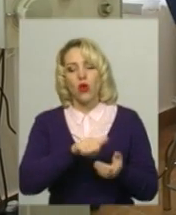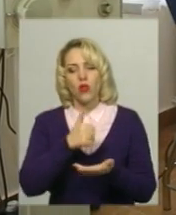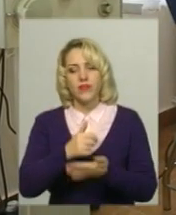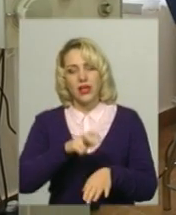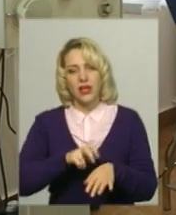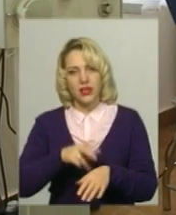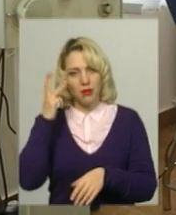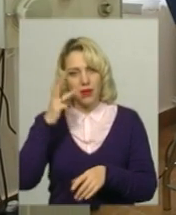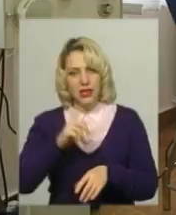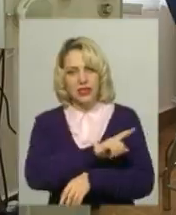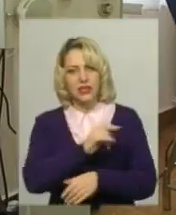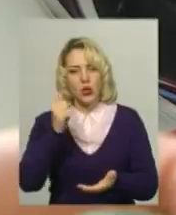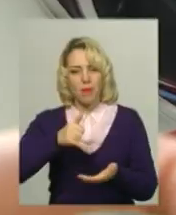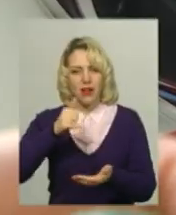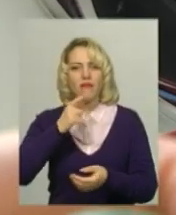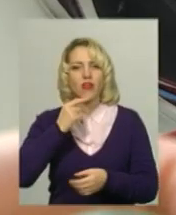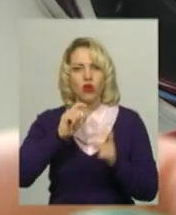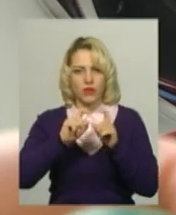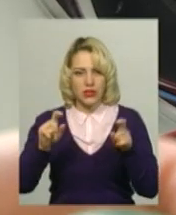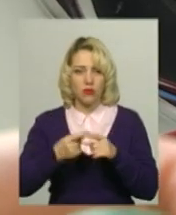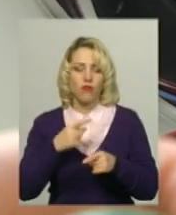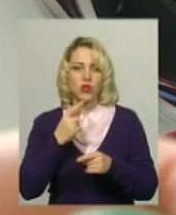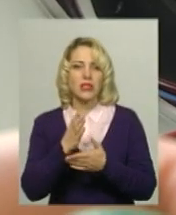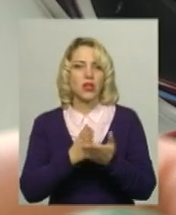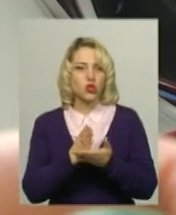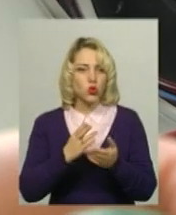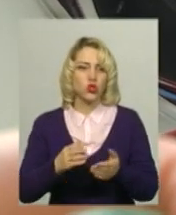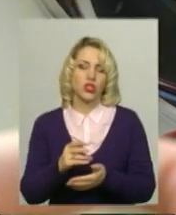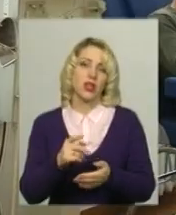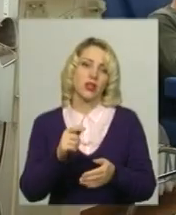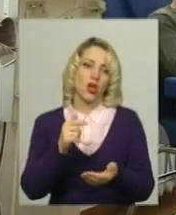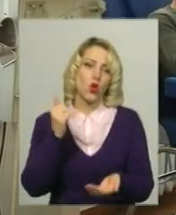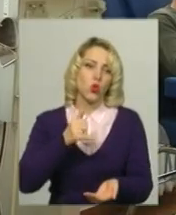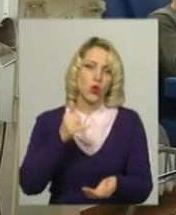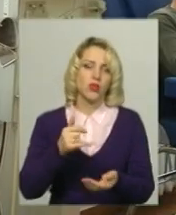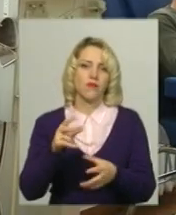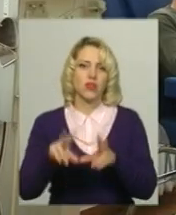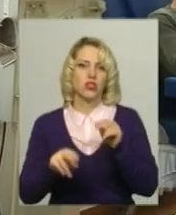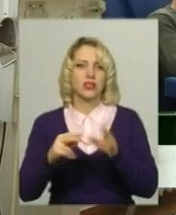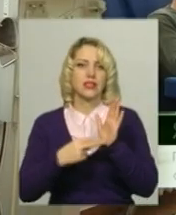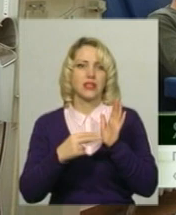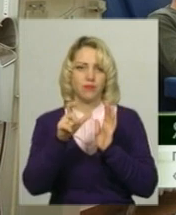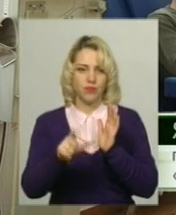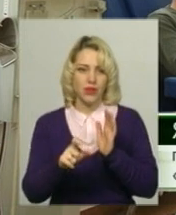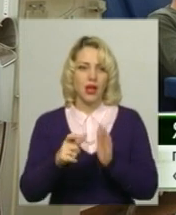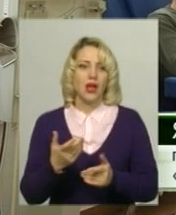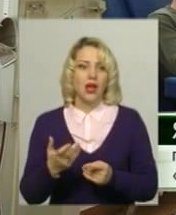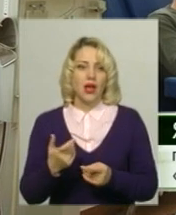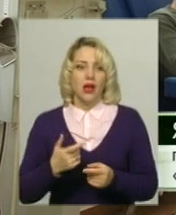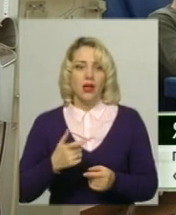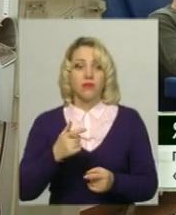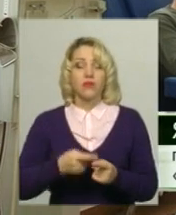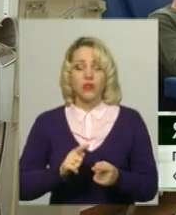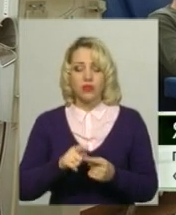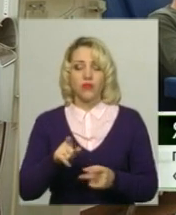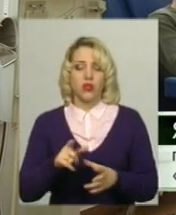обласної станції переливання крові Ярослав Столяр каже, заслужених донорів в області всього семеро. Здаючи вони кров, то